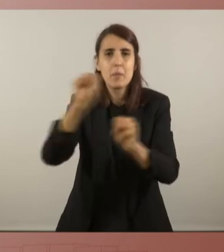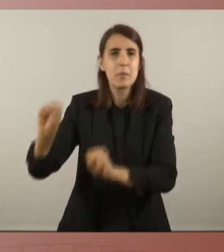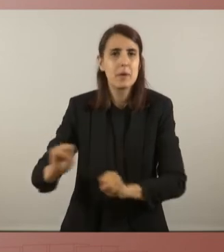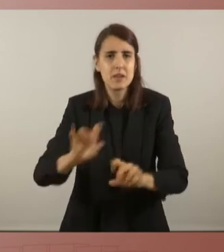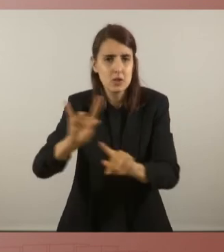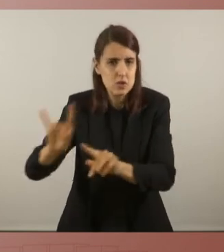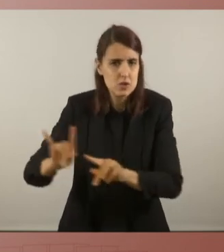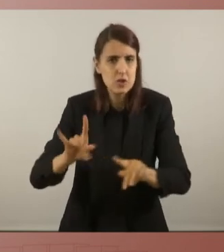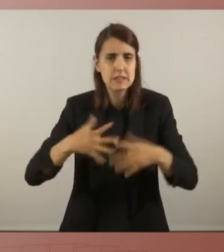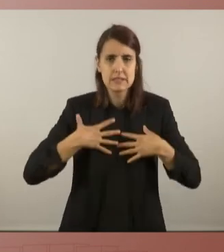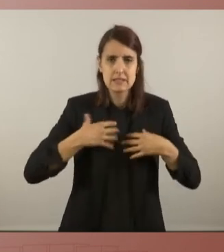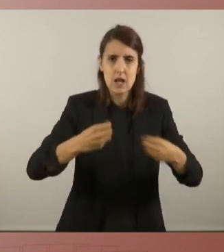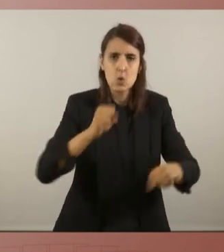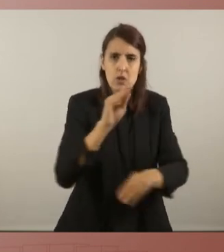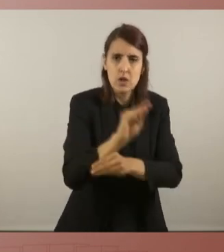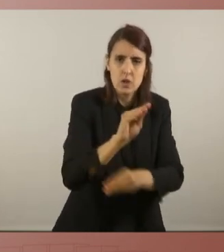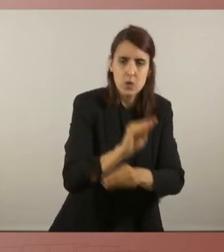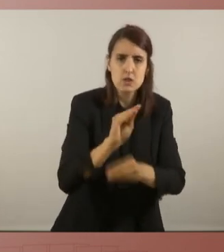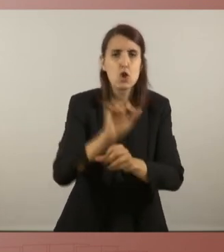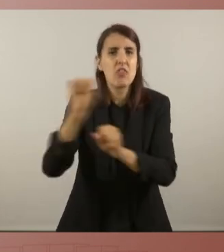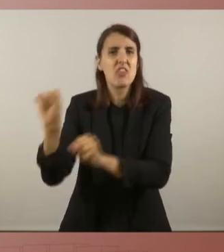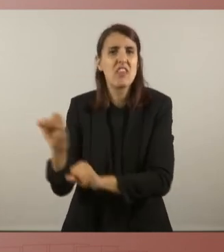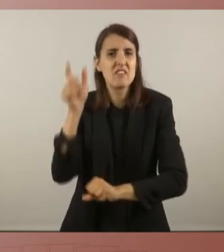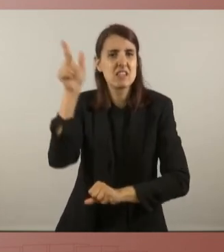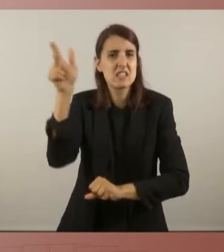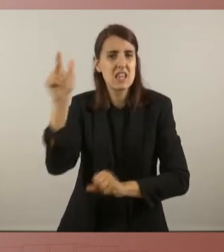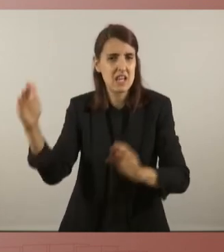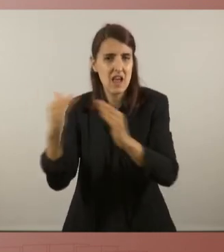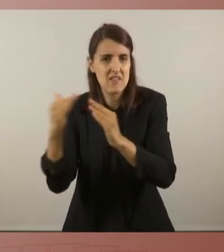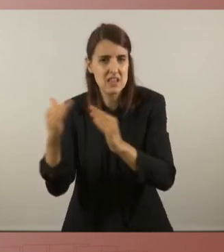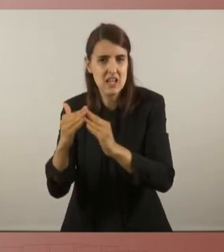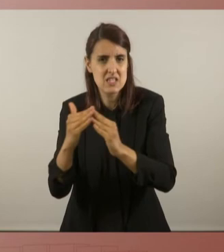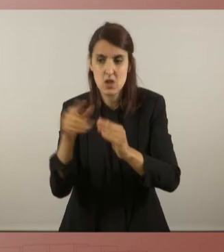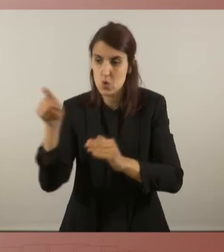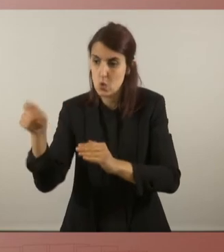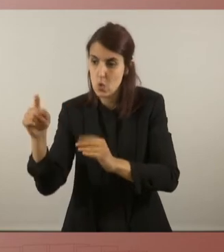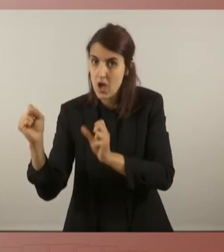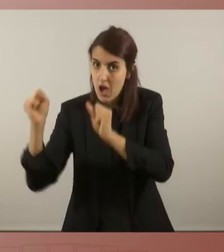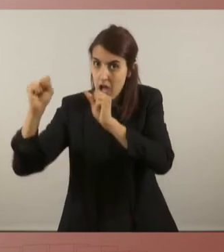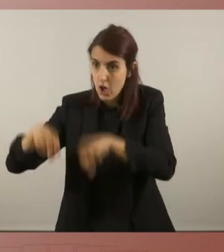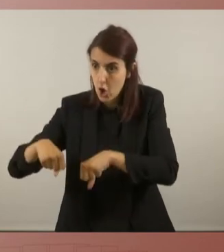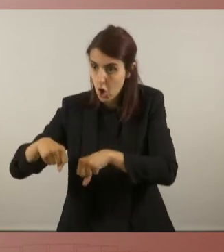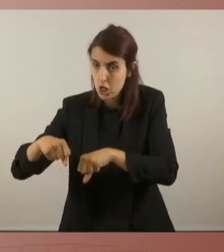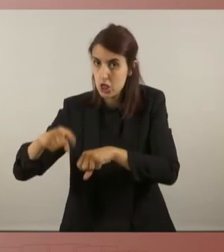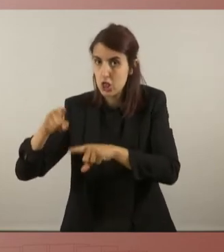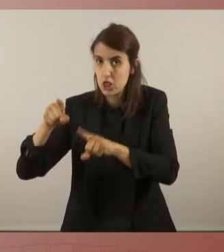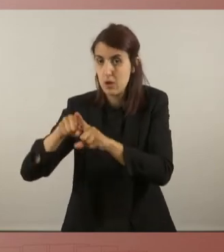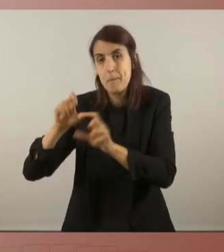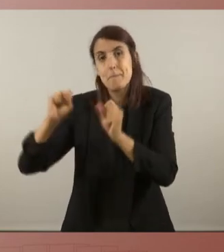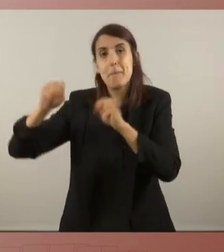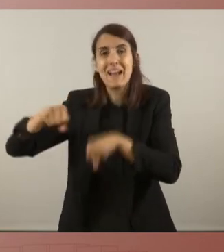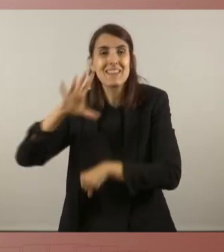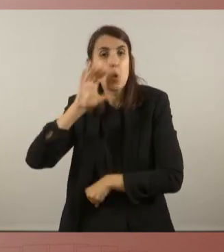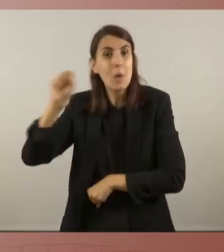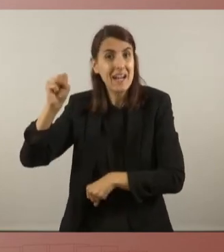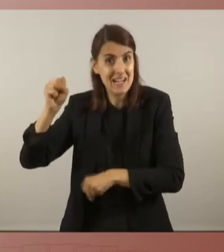'educació, de defensa del dret a l'habitatge, que no apareixen en el seu pacte de govern amb